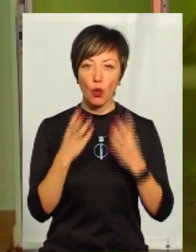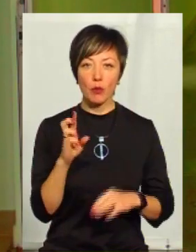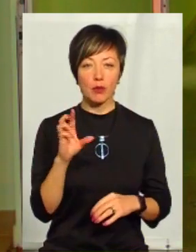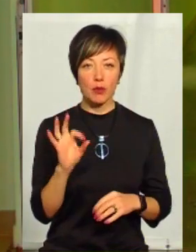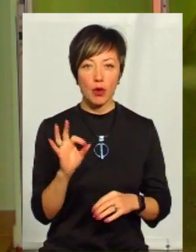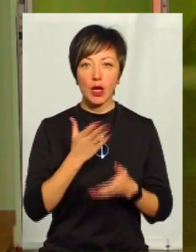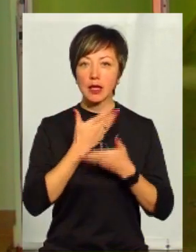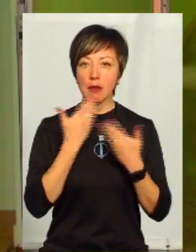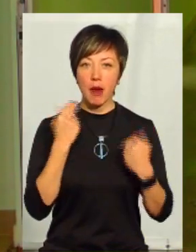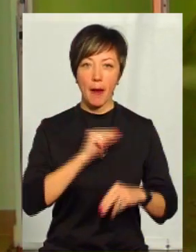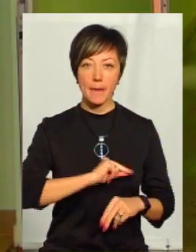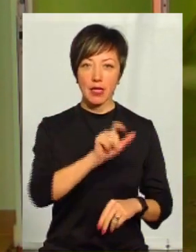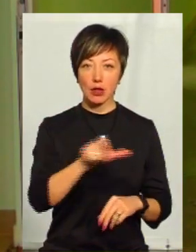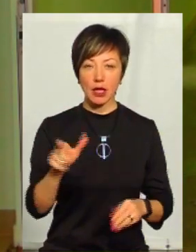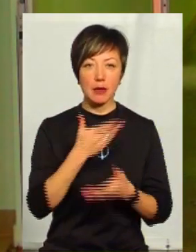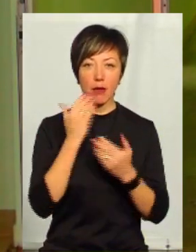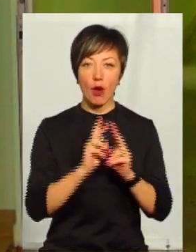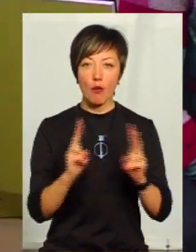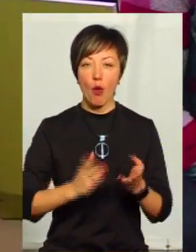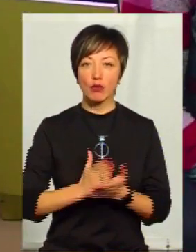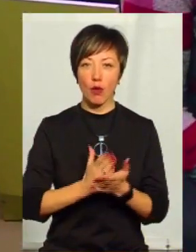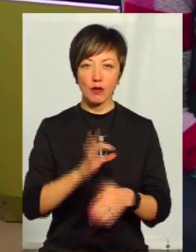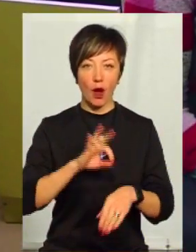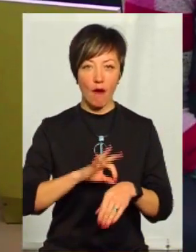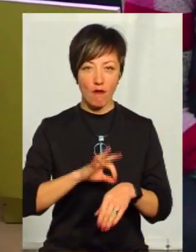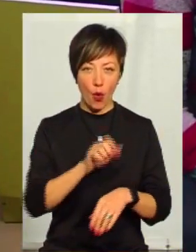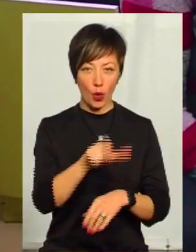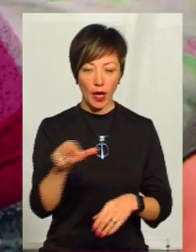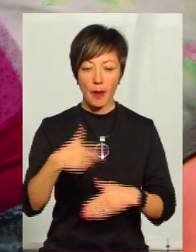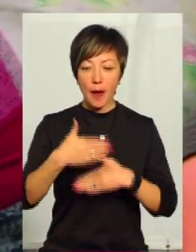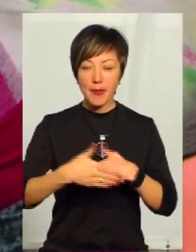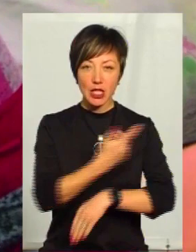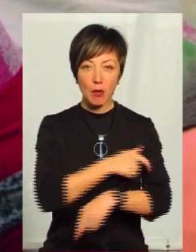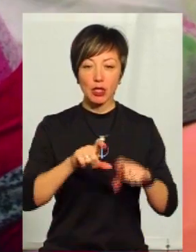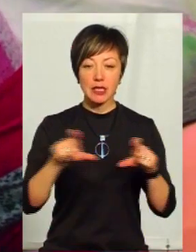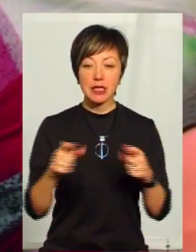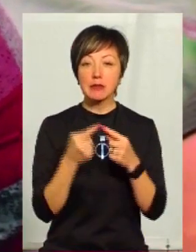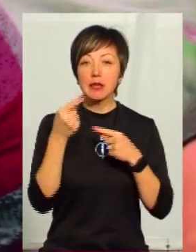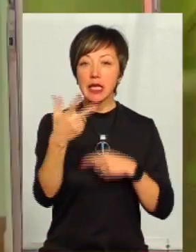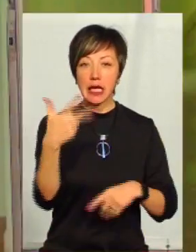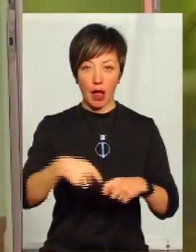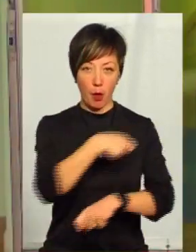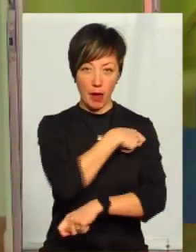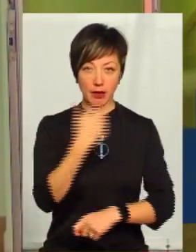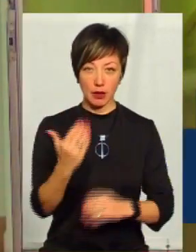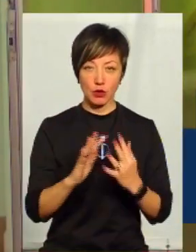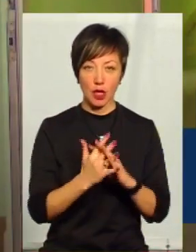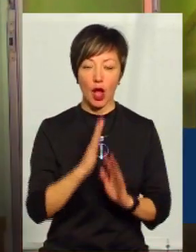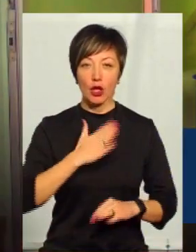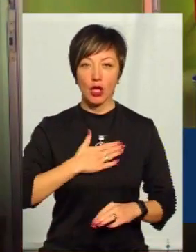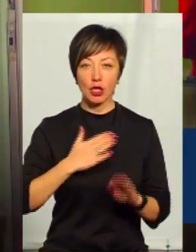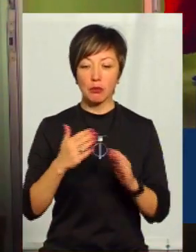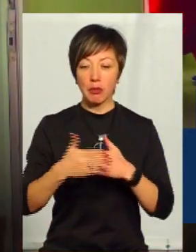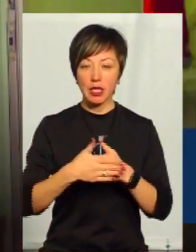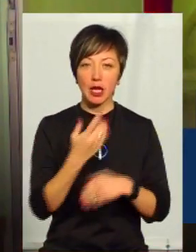немає персоналу, не буде кому обслуговувати хворих. Жінка каже, найближча амбулаторія за три кілометри від їхнього села. Наша найближча